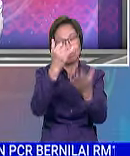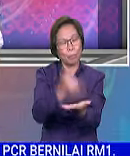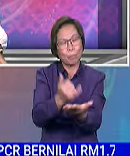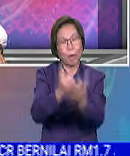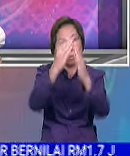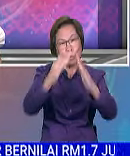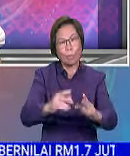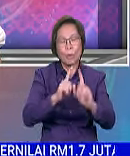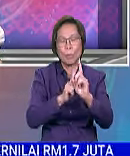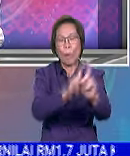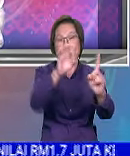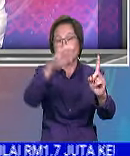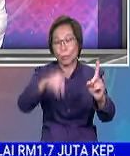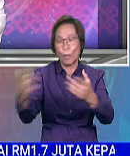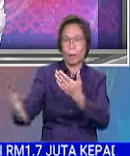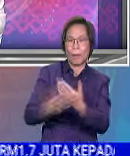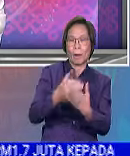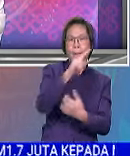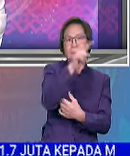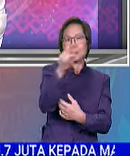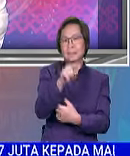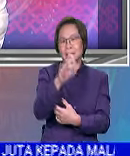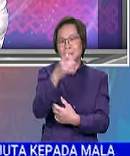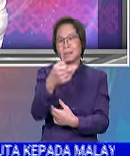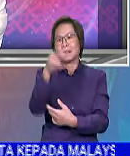patuhi SOP. Kembali bersama Zehara, silakan. silakan. berat,